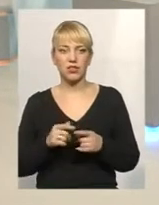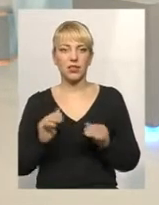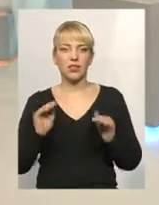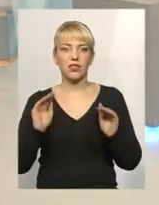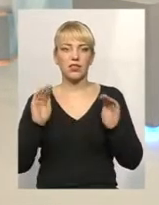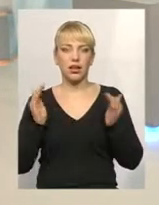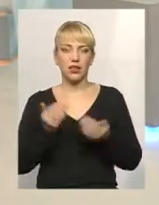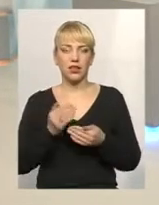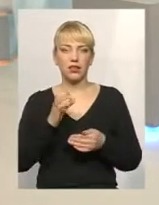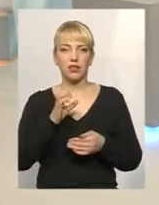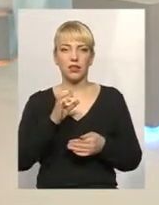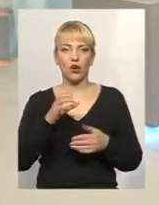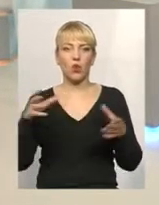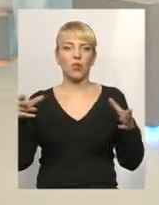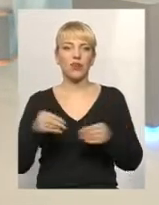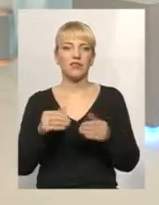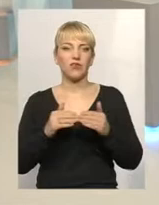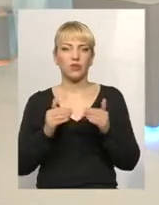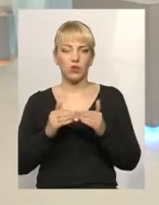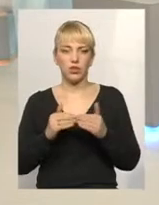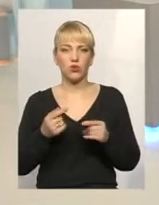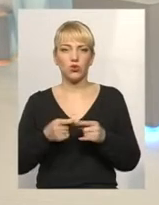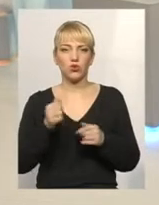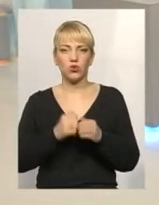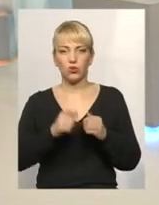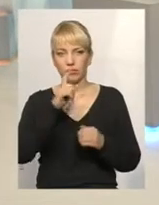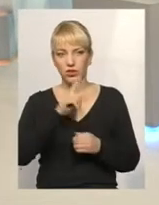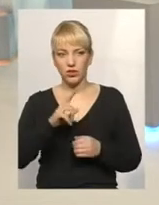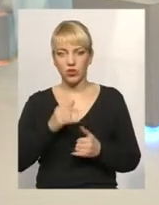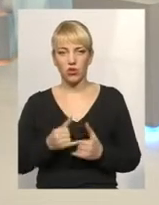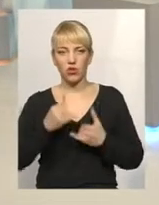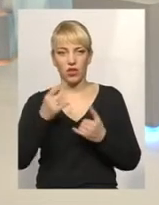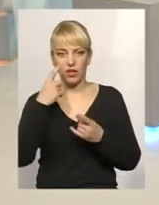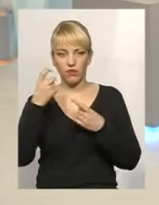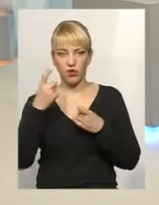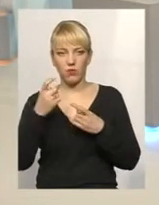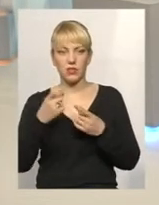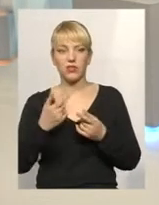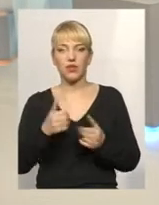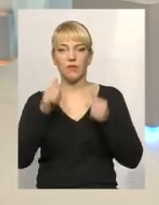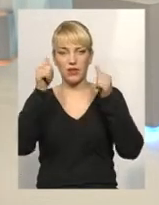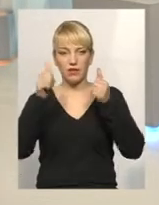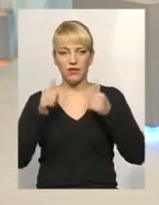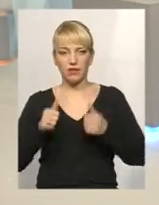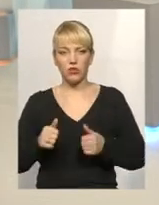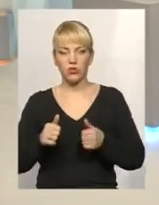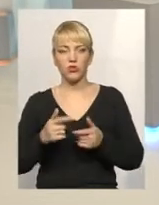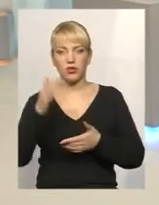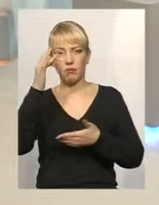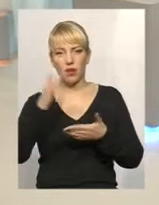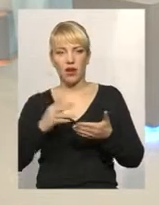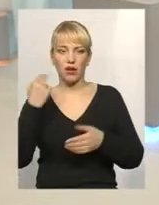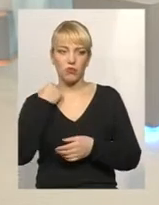товариство, це колишні кооперативні будинки, щомісячно для інформації мешканців вивішується перелік